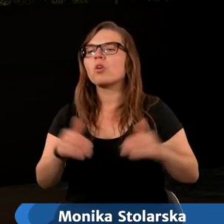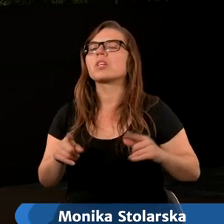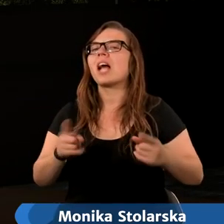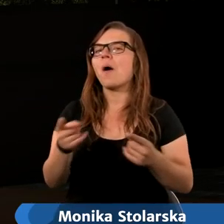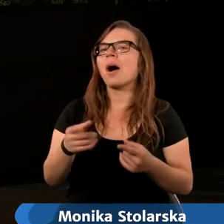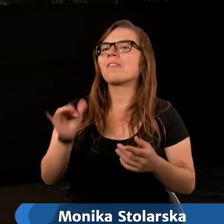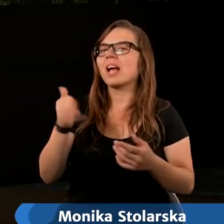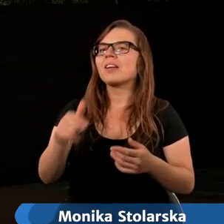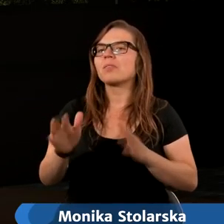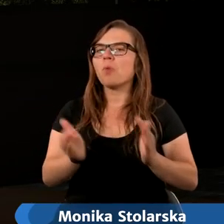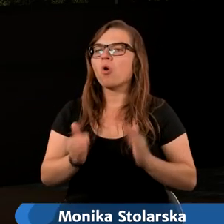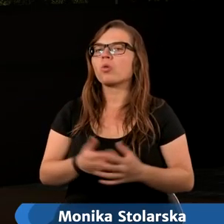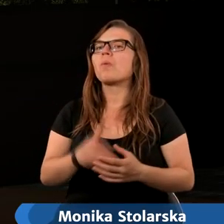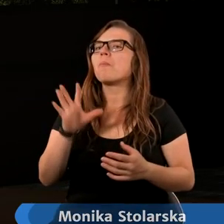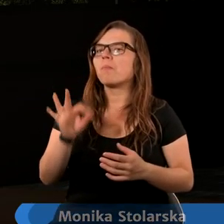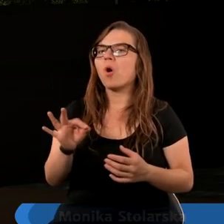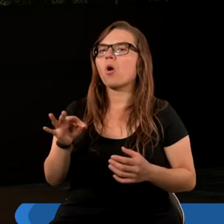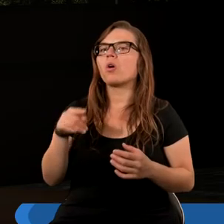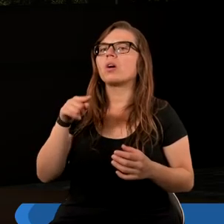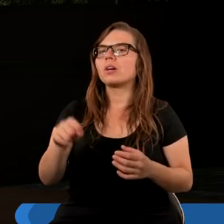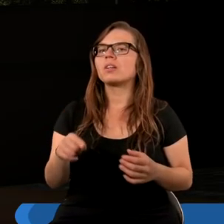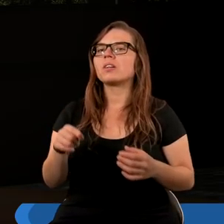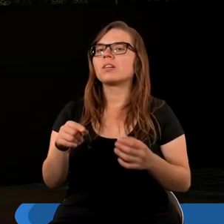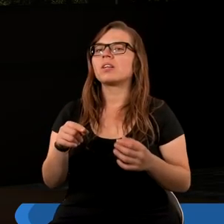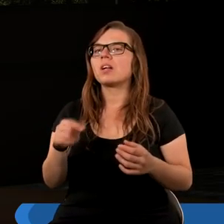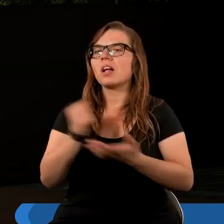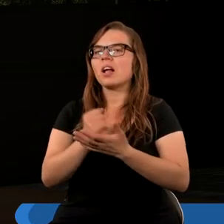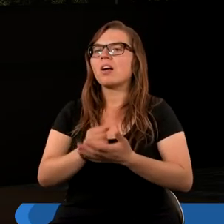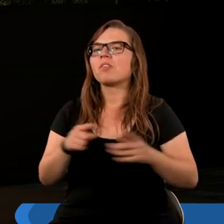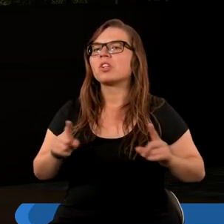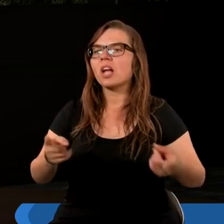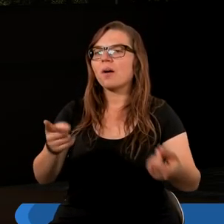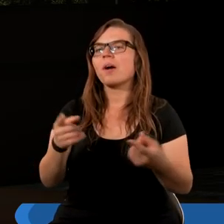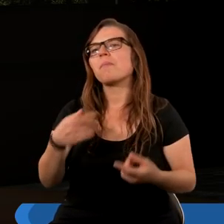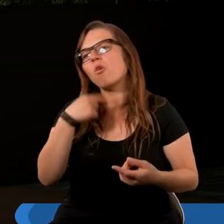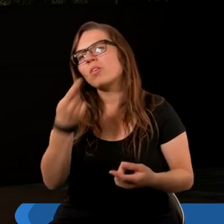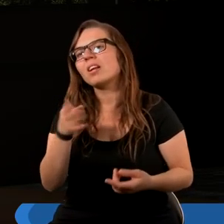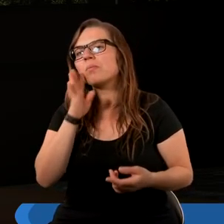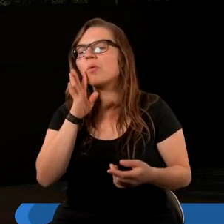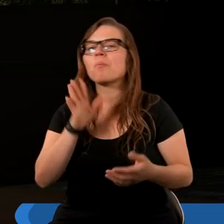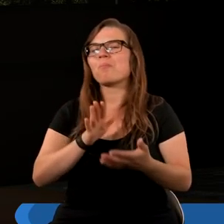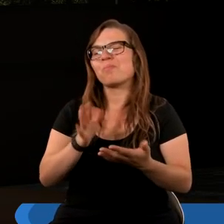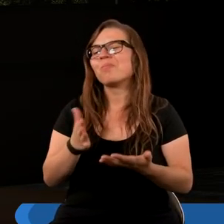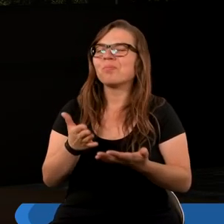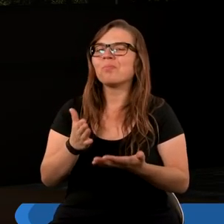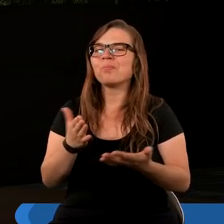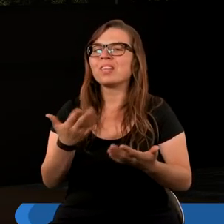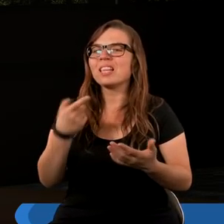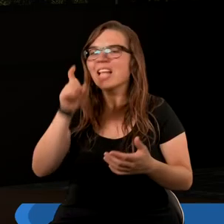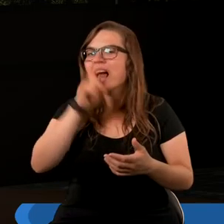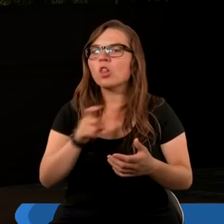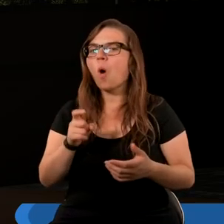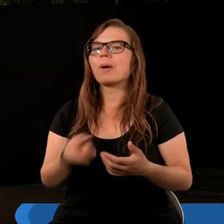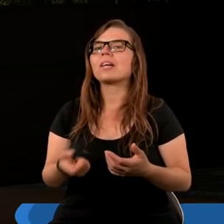czy nie działa w ten sposób, co kiedyś, bo do XVIII wieku działała powiedzmy w bardzo taki bezczelny, a jednocześnie